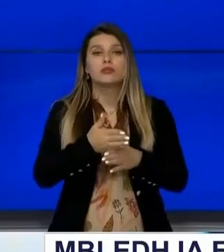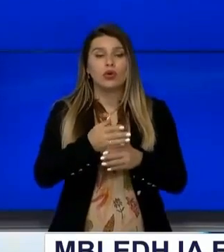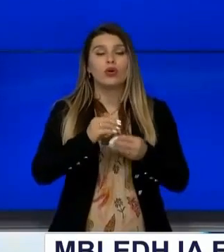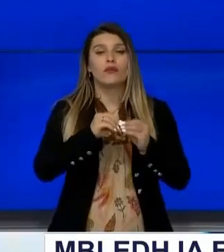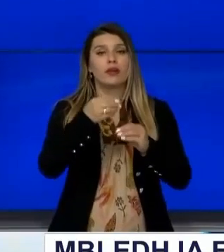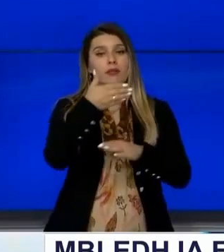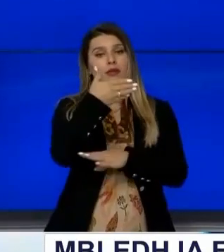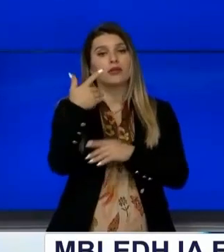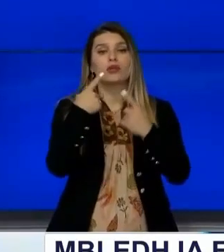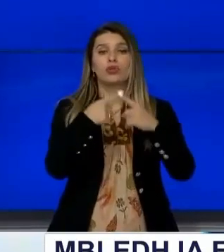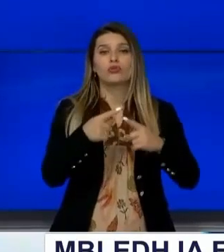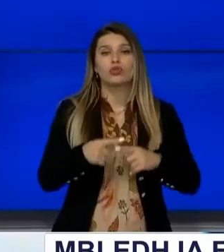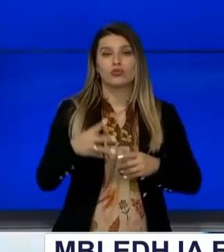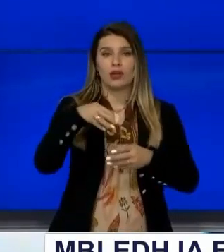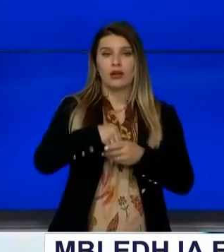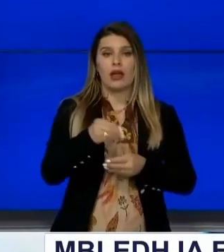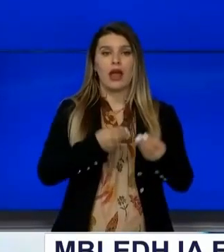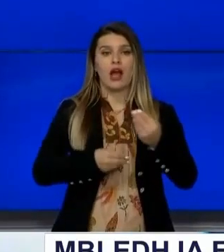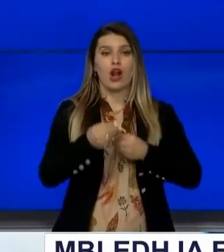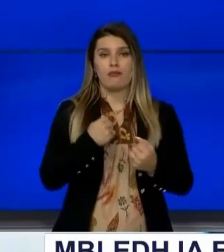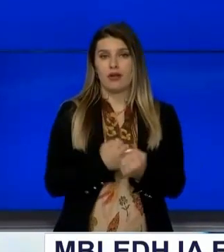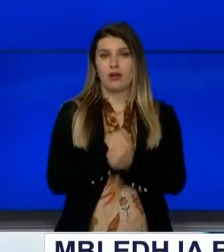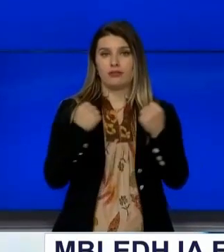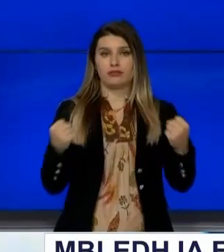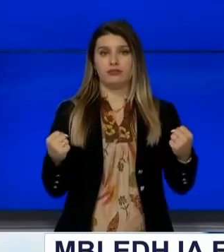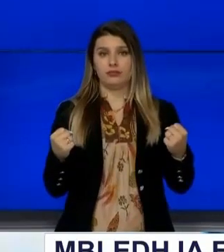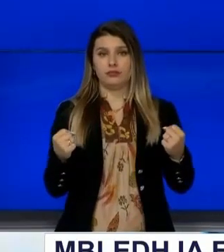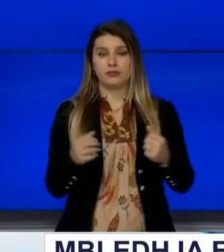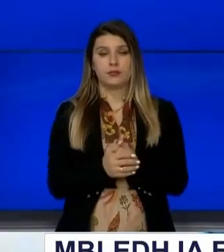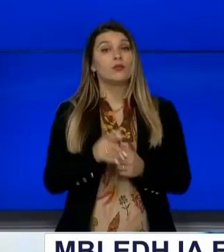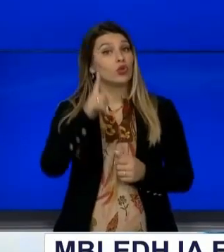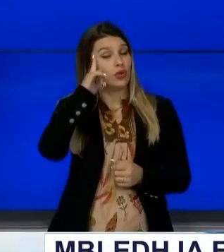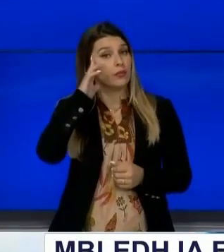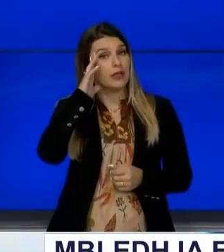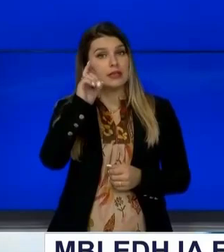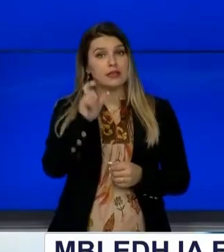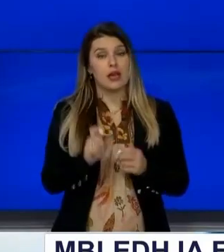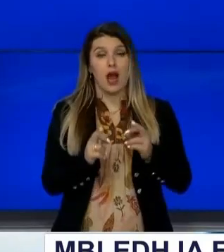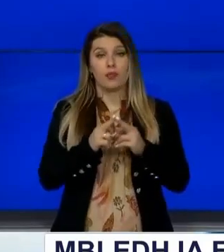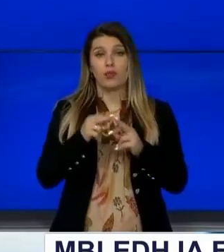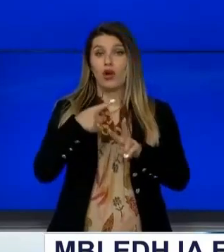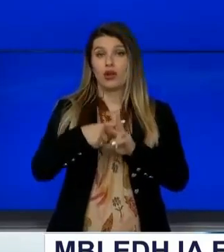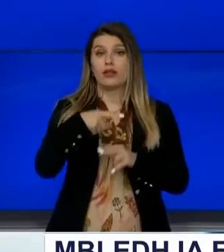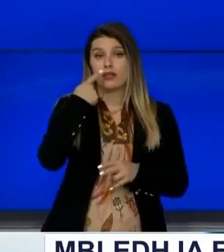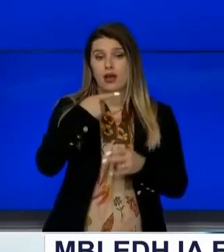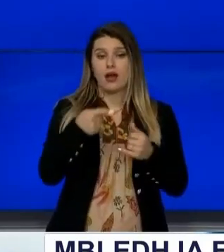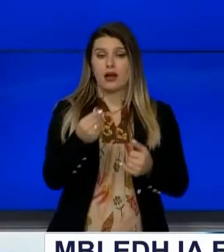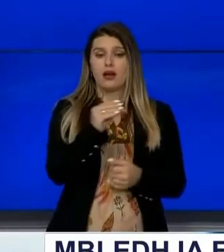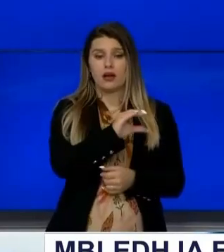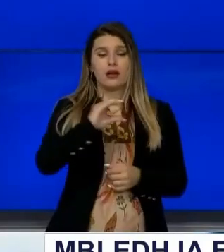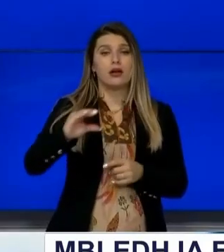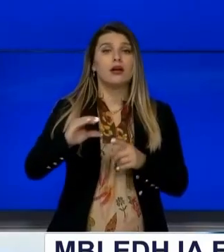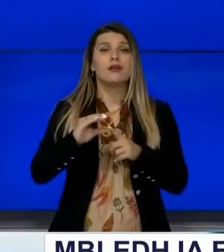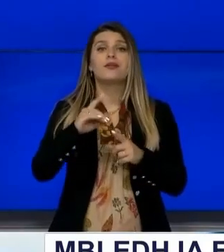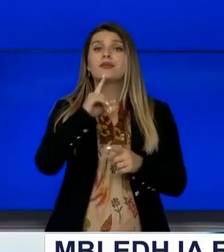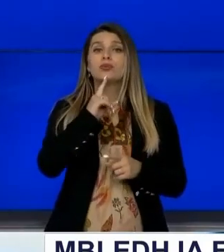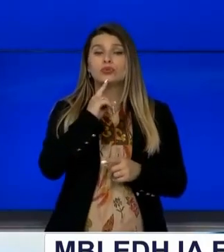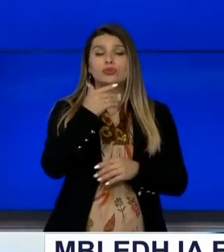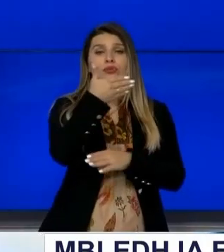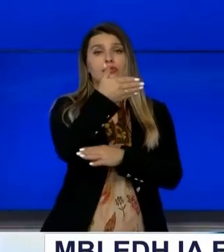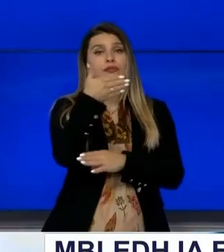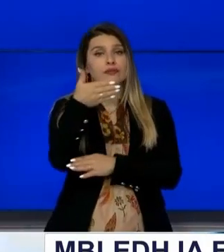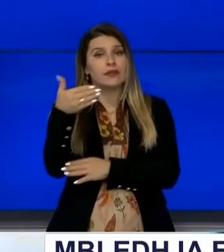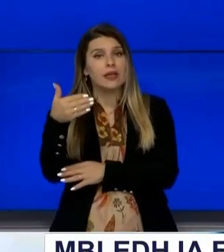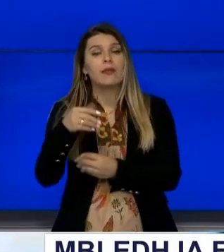në kuadrë të fondit për imë këmbje ekonomike Kryeministri Avdula Hoti thasë nga kjo shumë dhe të përfitojnë bizneset